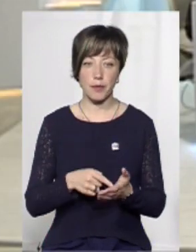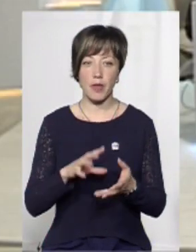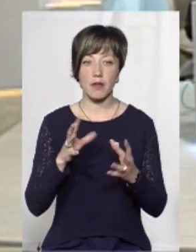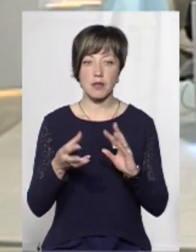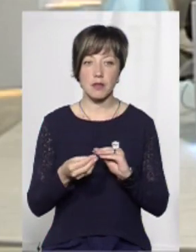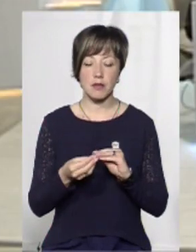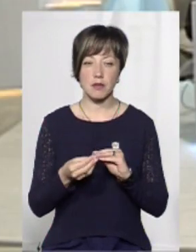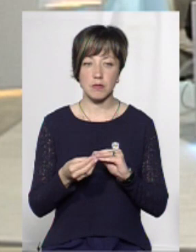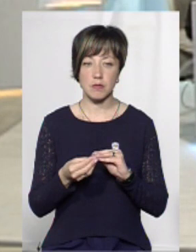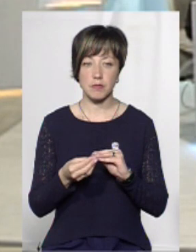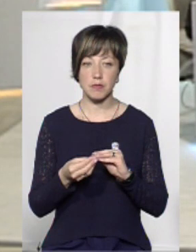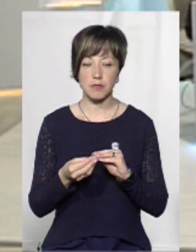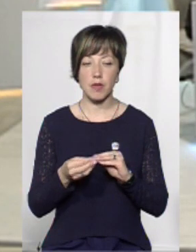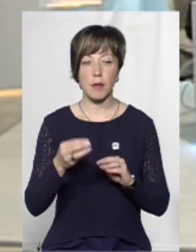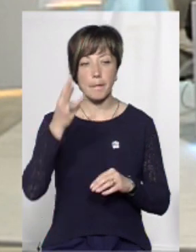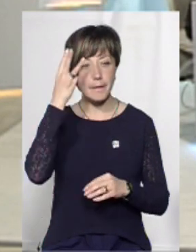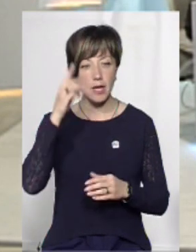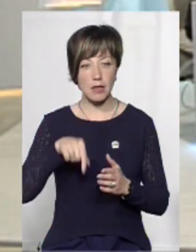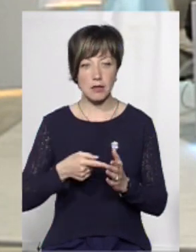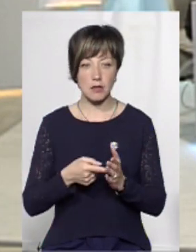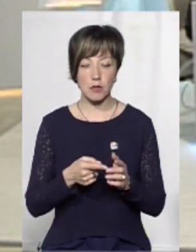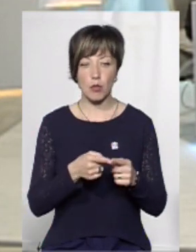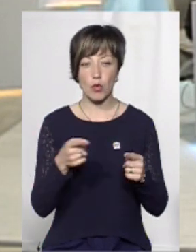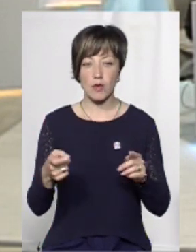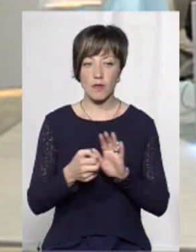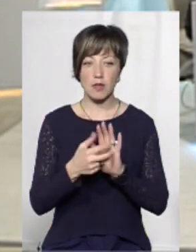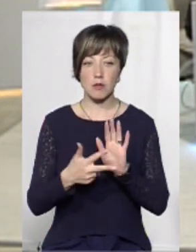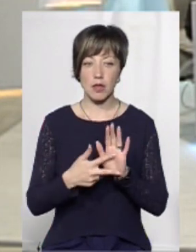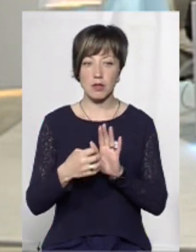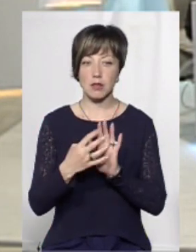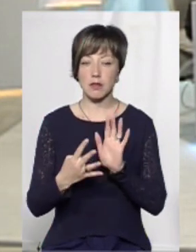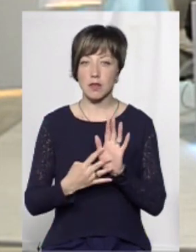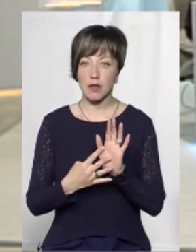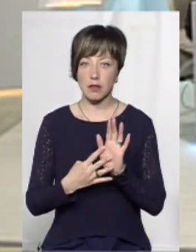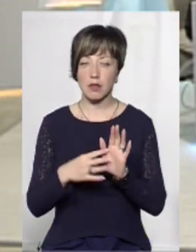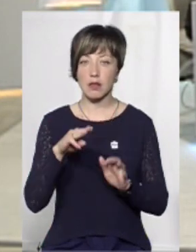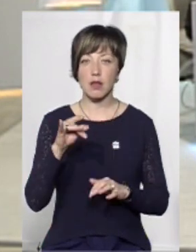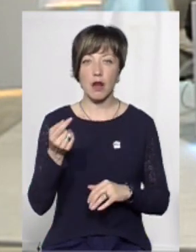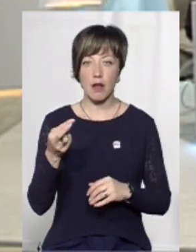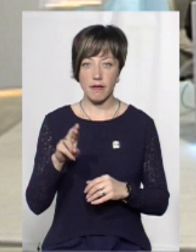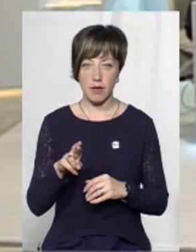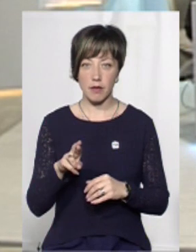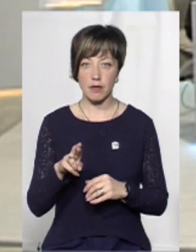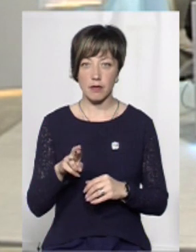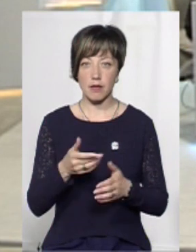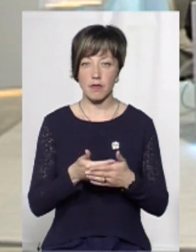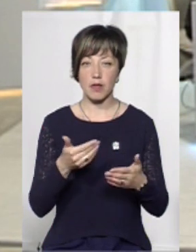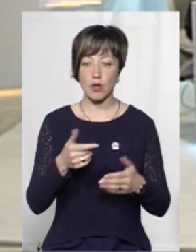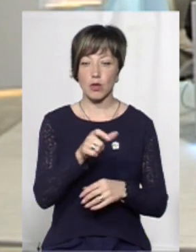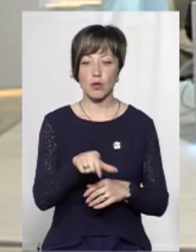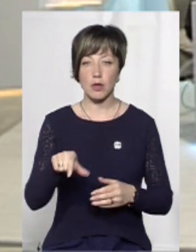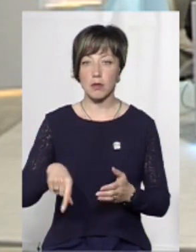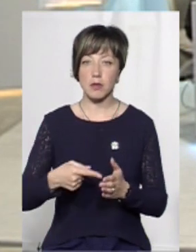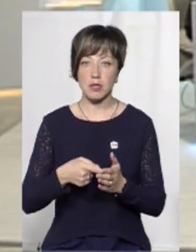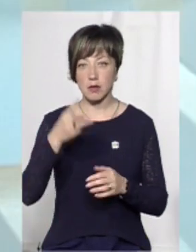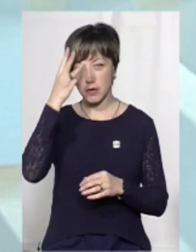Взагалі протягом... Хмельницького саме. Протягом 18-19 травня безпосередньо від мешканців